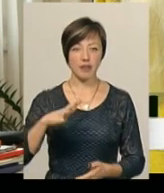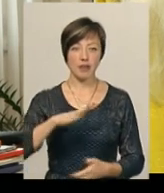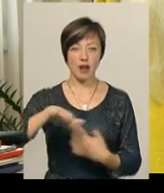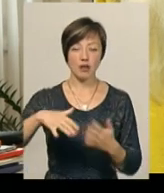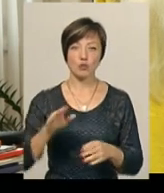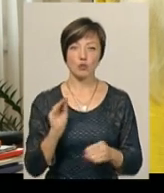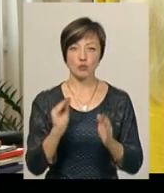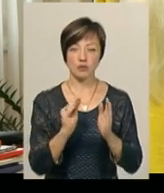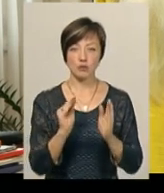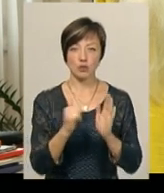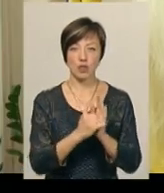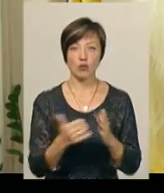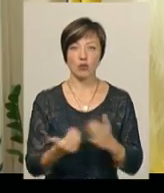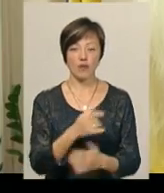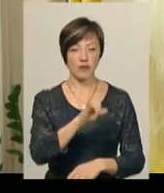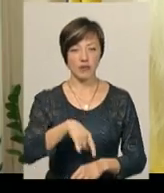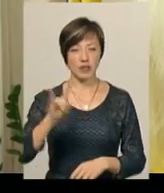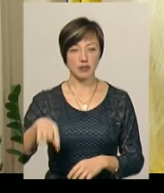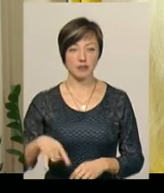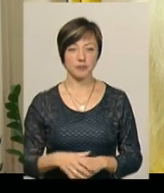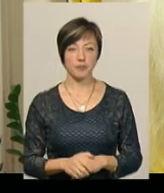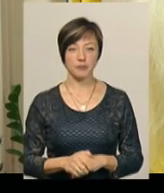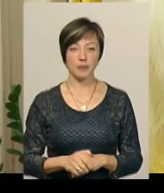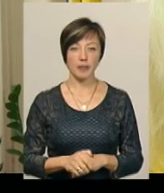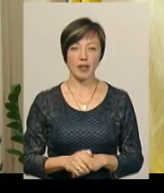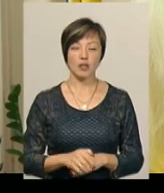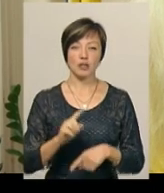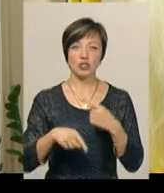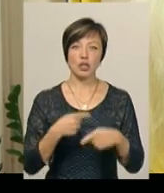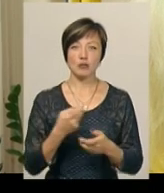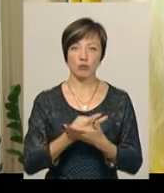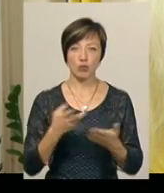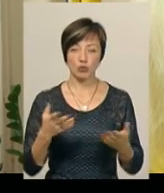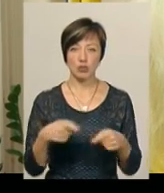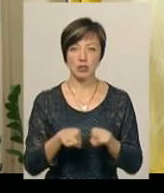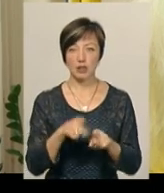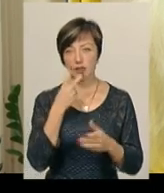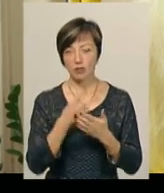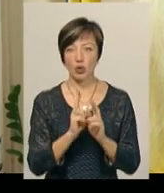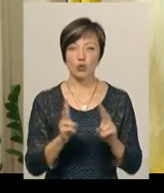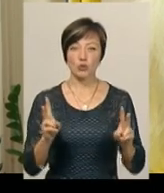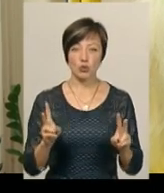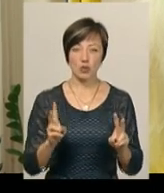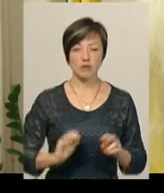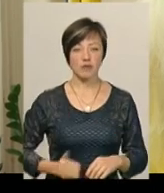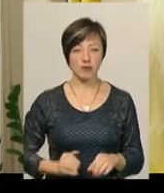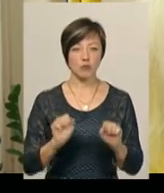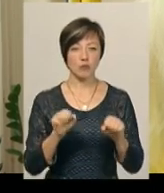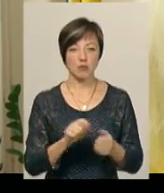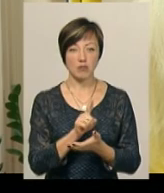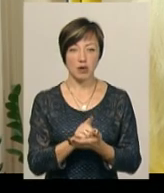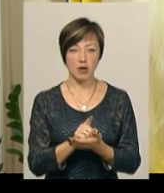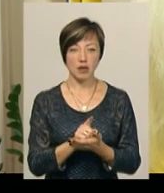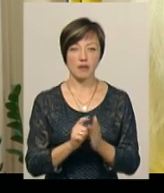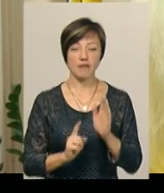поставити нові вікна. Воно буде йти через прозоро, і друге, так дивимося, хто з підрядників має